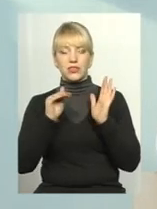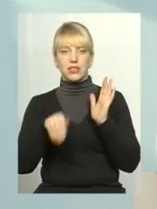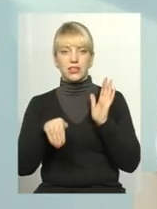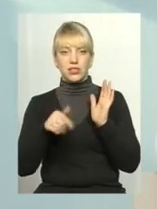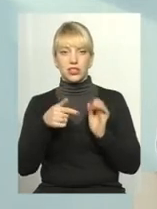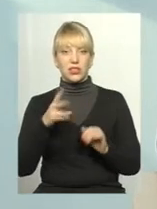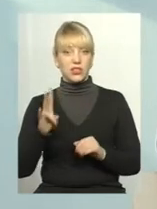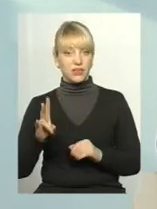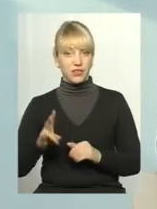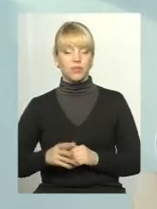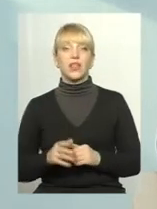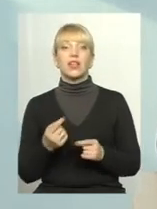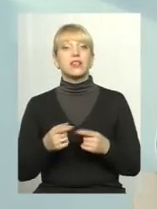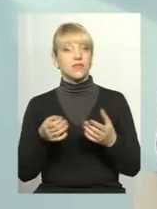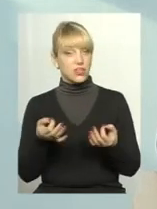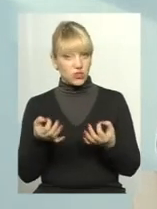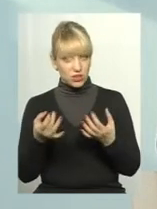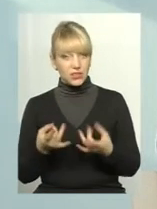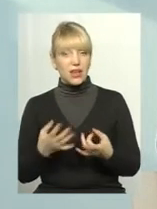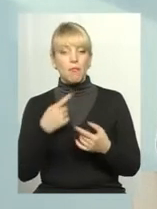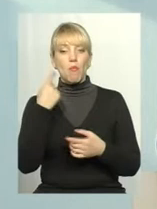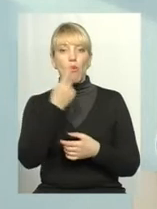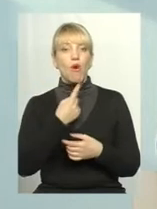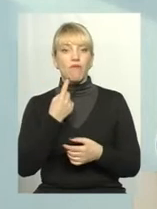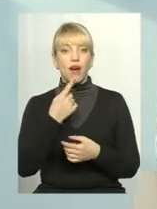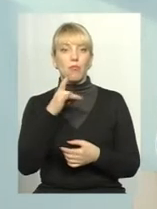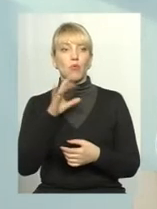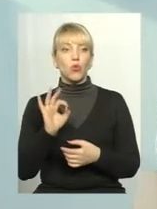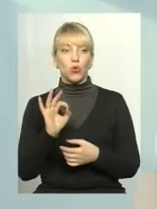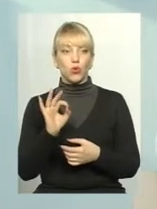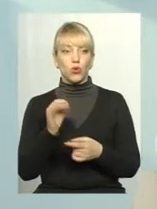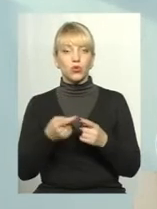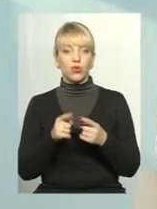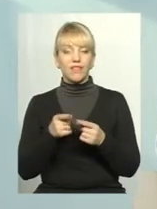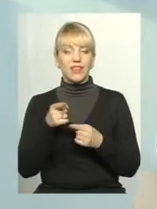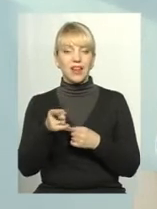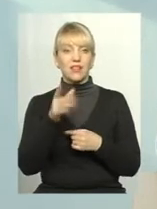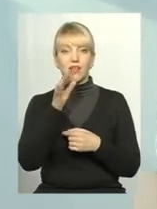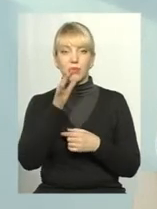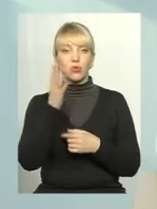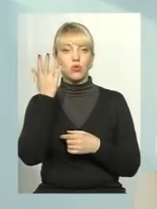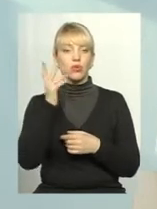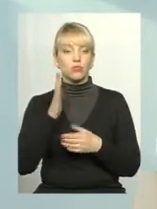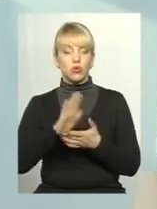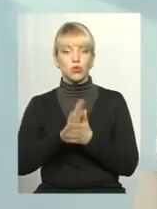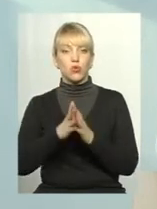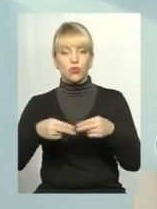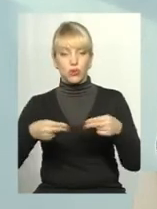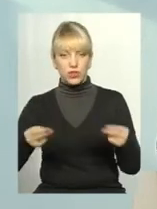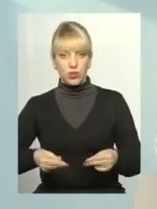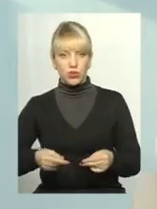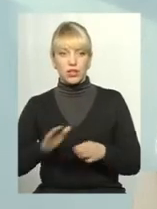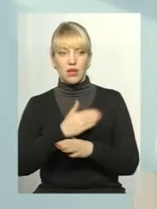гривень. Звичайно, це мова йде про той віддалений період, коли будуть заключатися угоди між